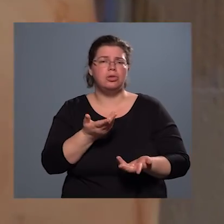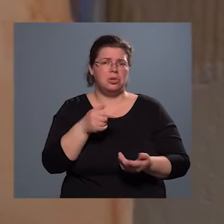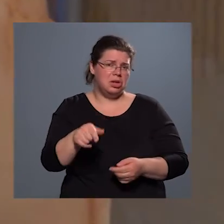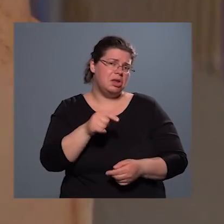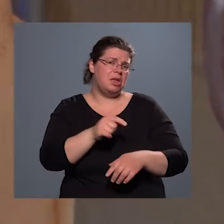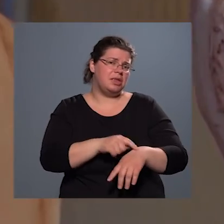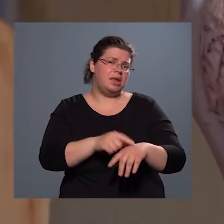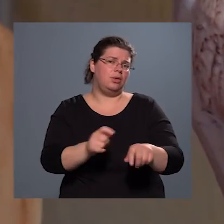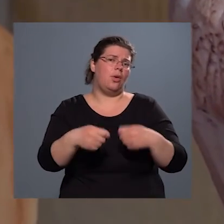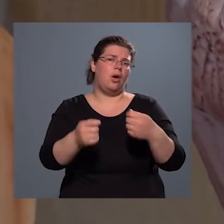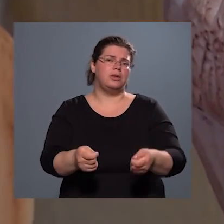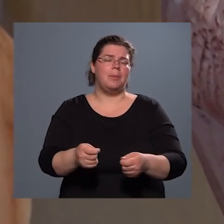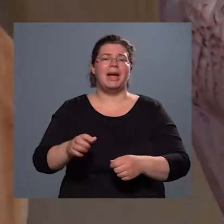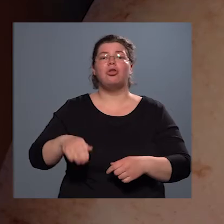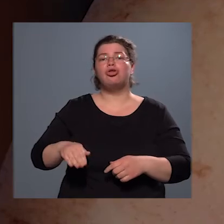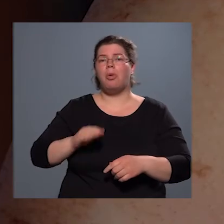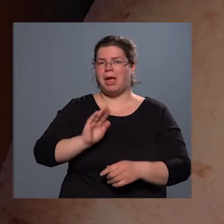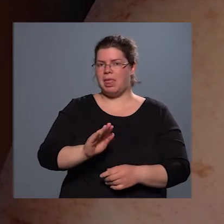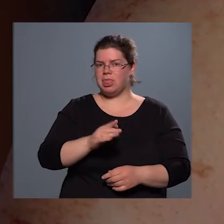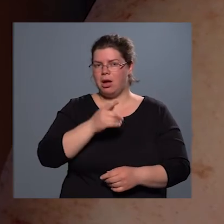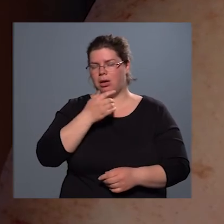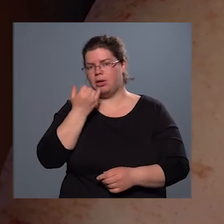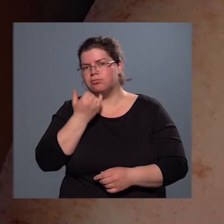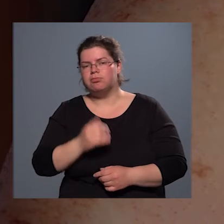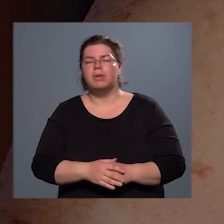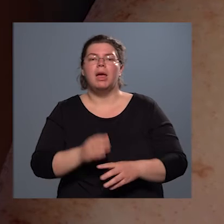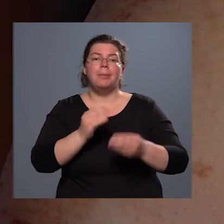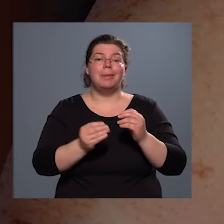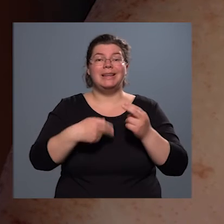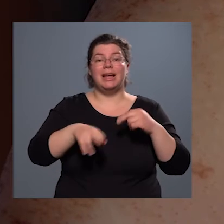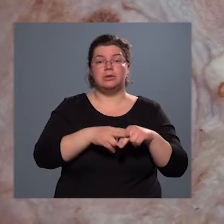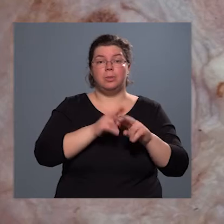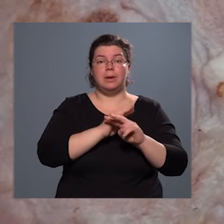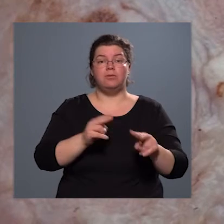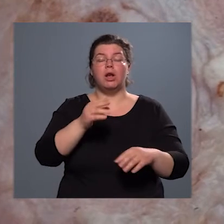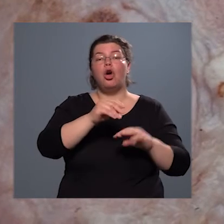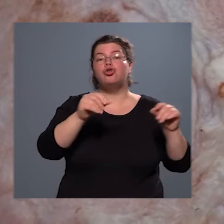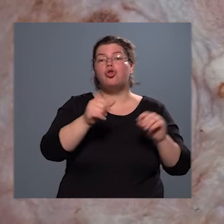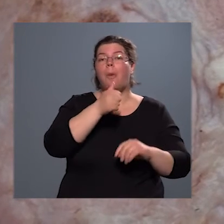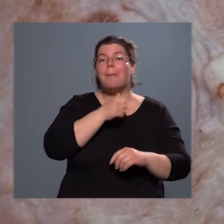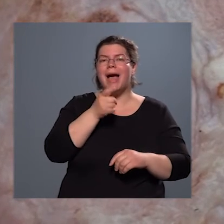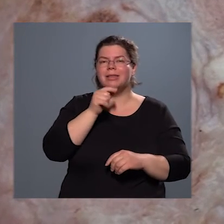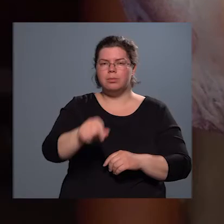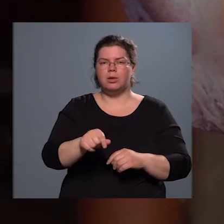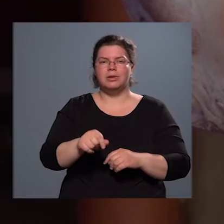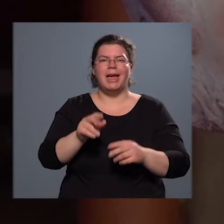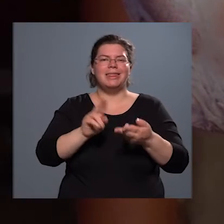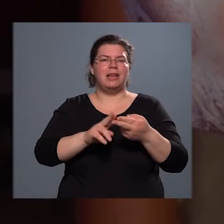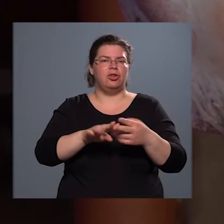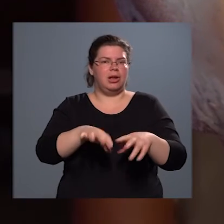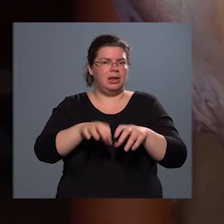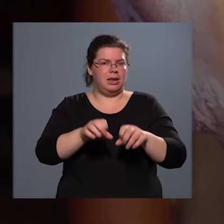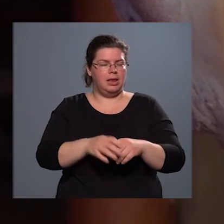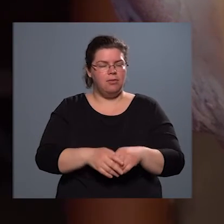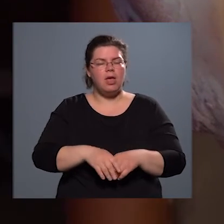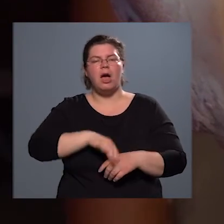az idő az adja meg a sonkának a mi voltát, mert ugye minél tovább van a sópázban, annál jobban kiszívja a nedvességet, annál